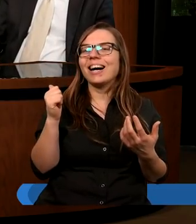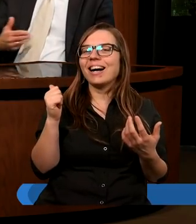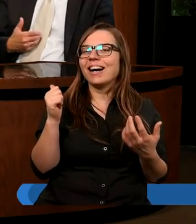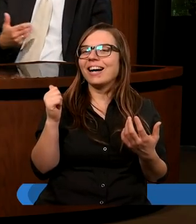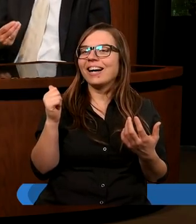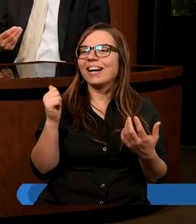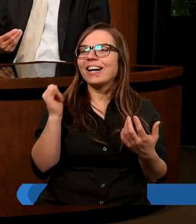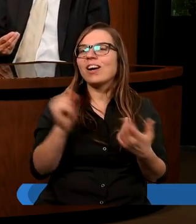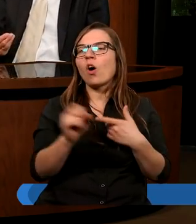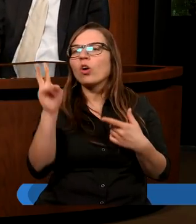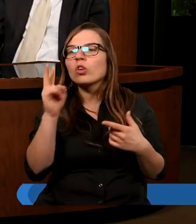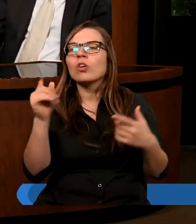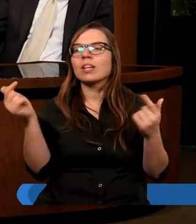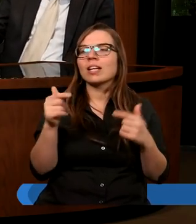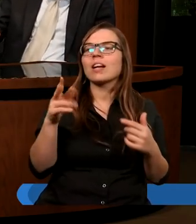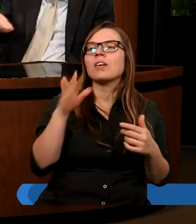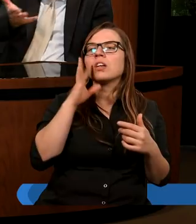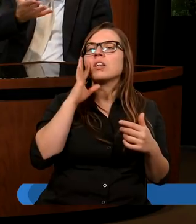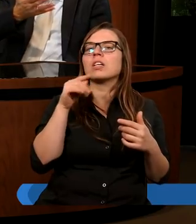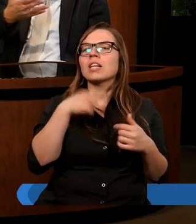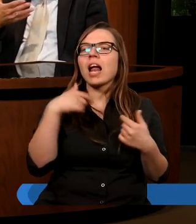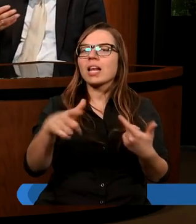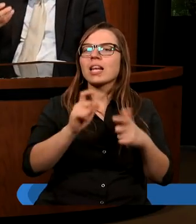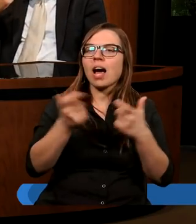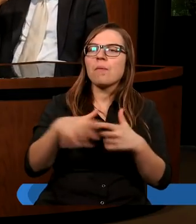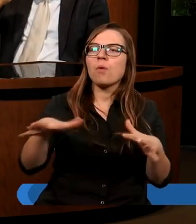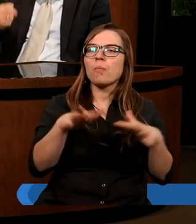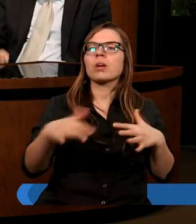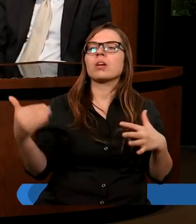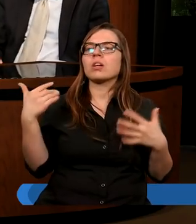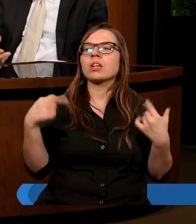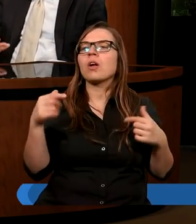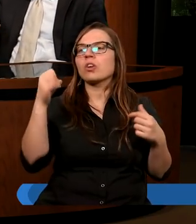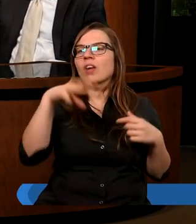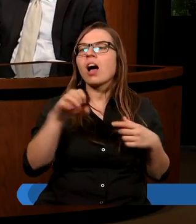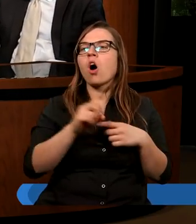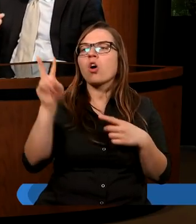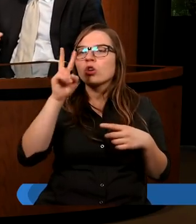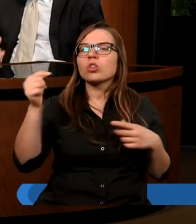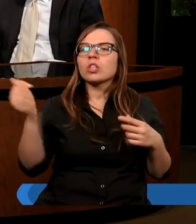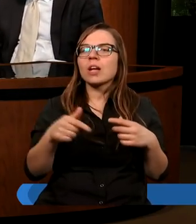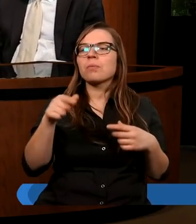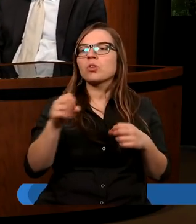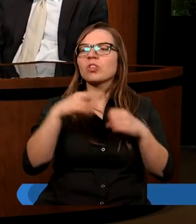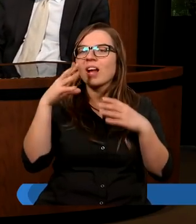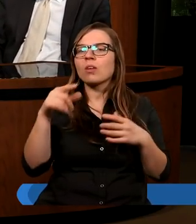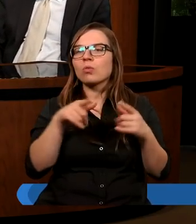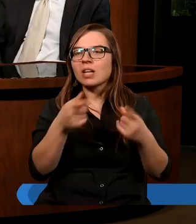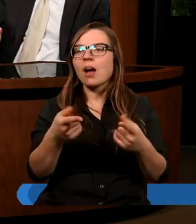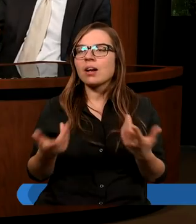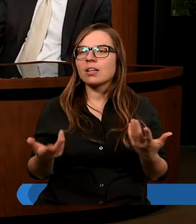od kogoś należało, żeby w całym tym pomieszczeniu było światło, to od kogoś trzeba było zacząć.